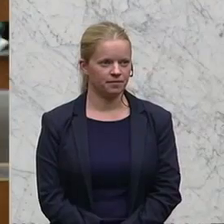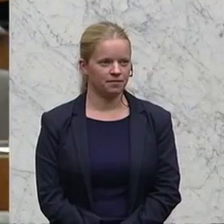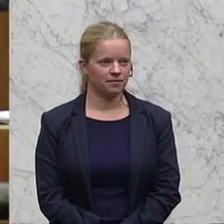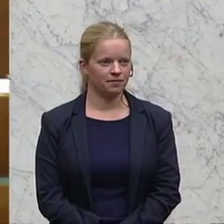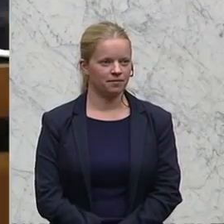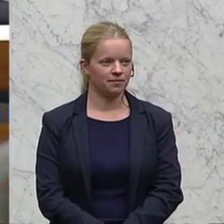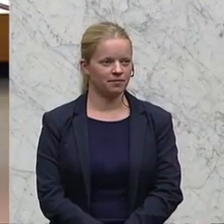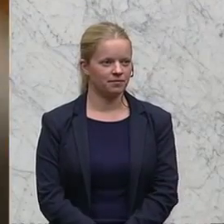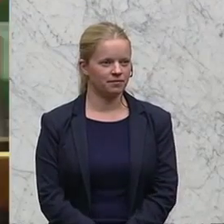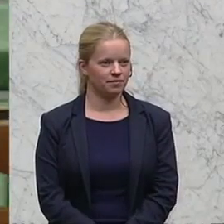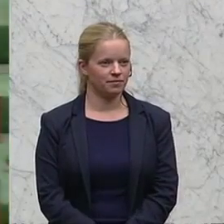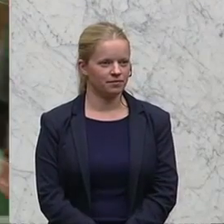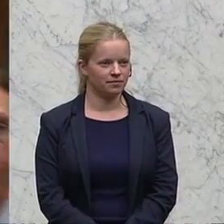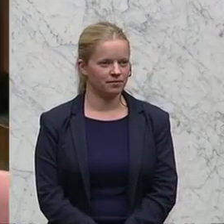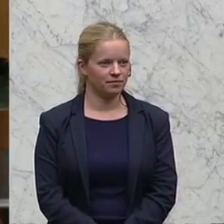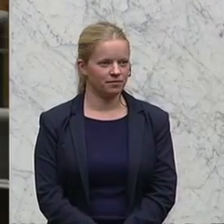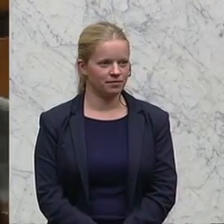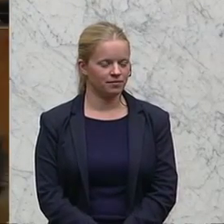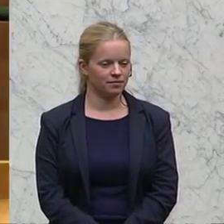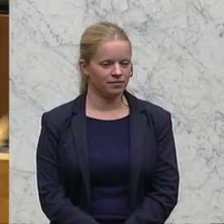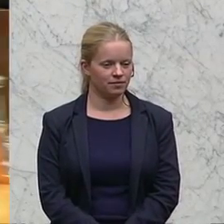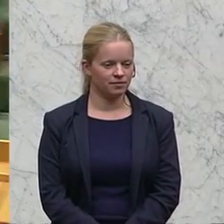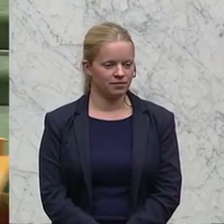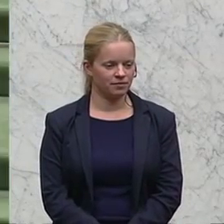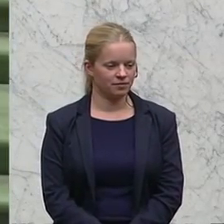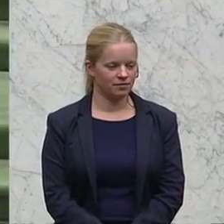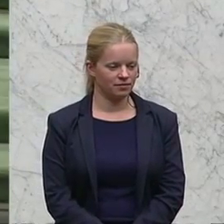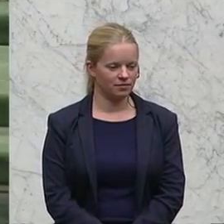Nächster Redner ist Gerhard Schmid, er ist fraktionslos.